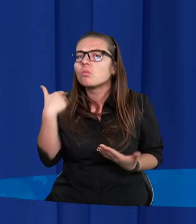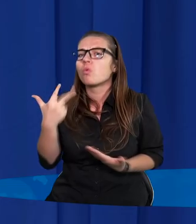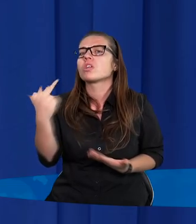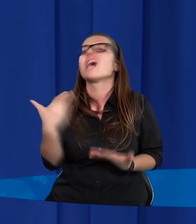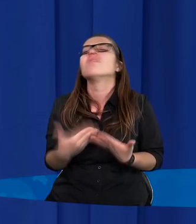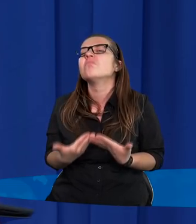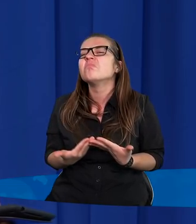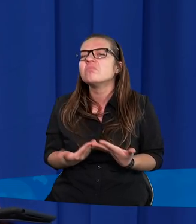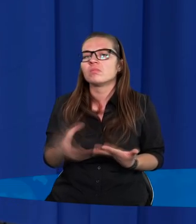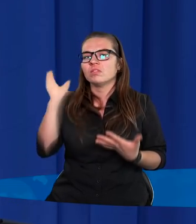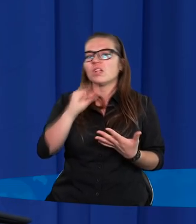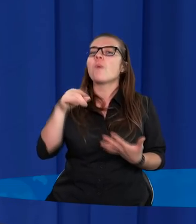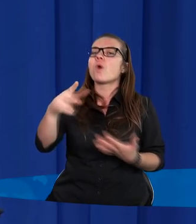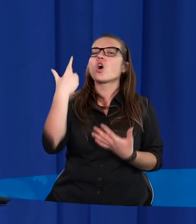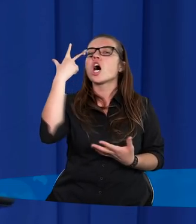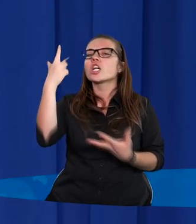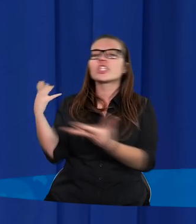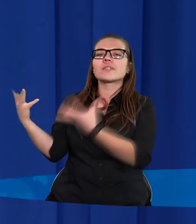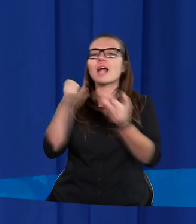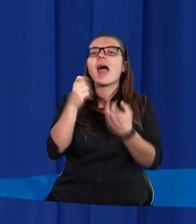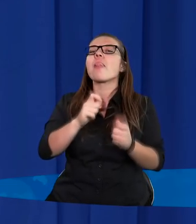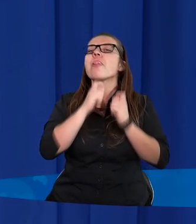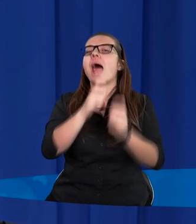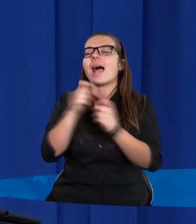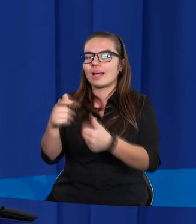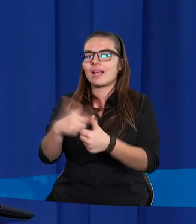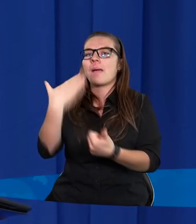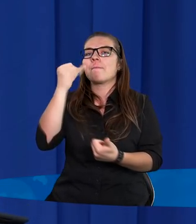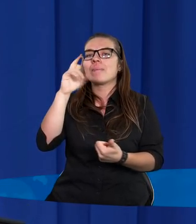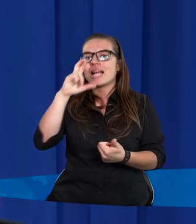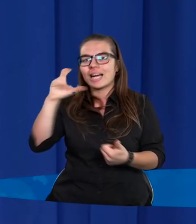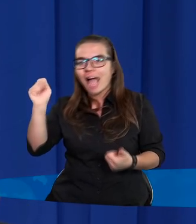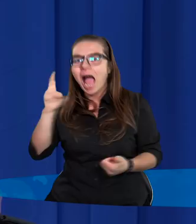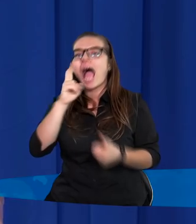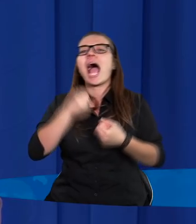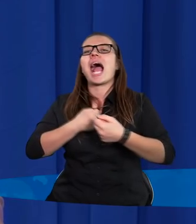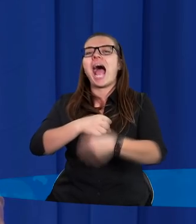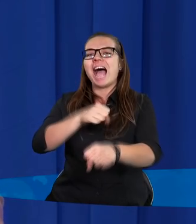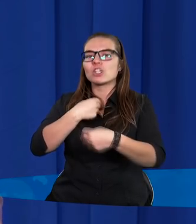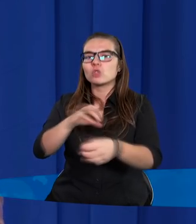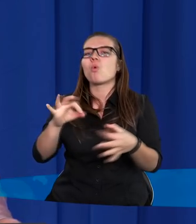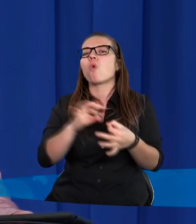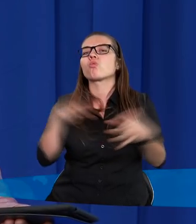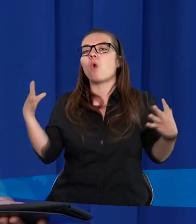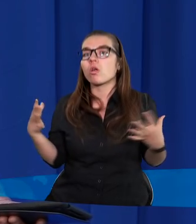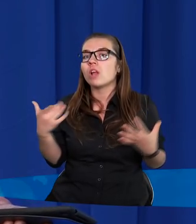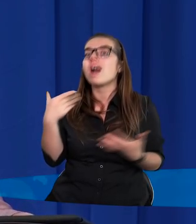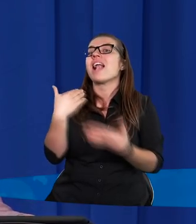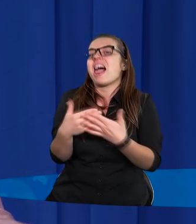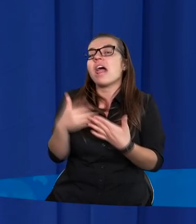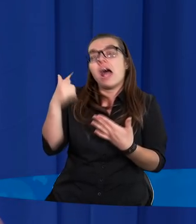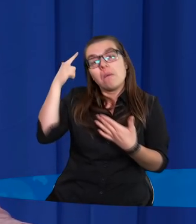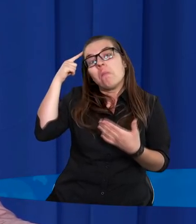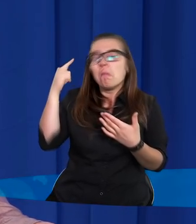ich trzech? A no dlatego, że przynieśli trzy dary. Mira, kadzidło i złoto. I dlatego